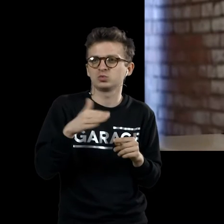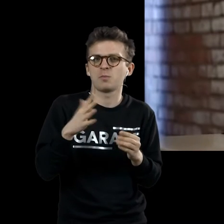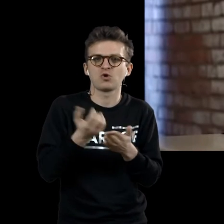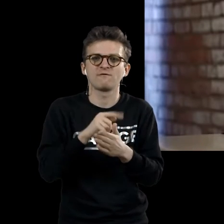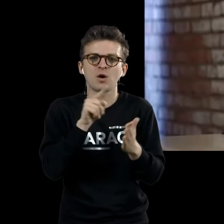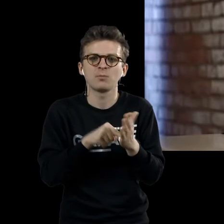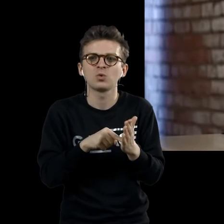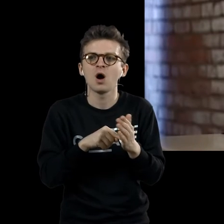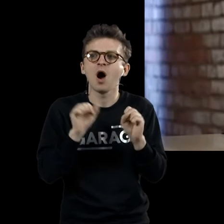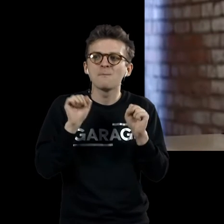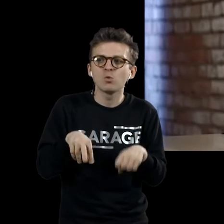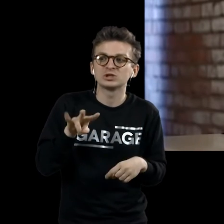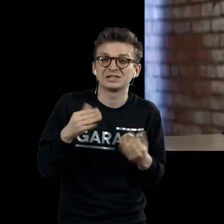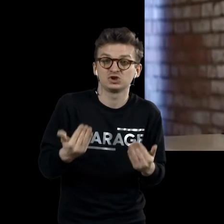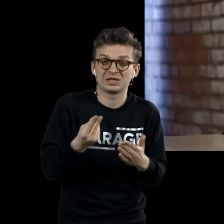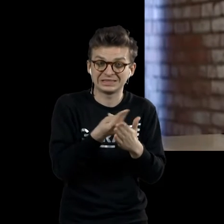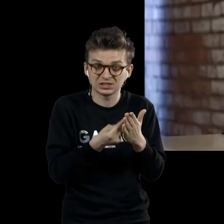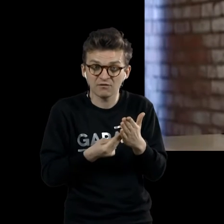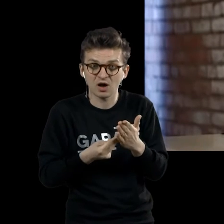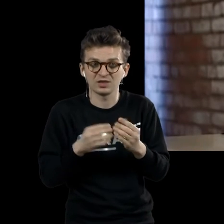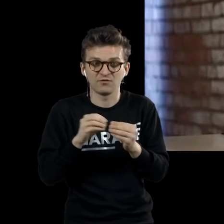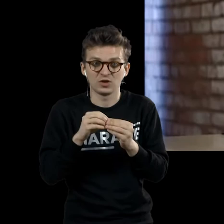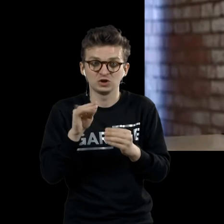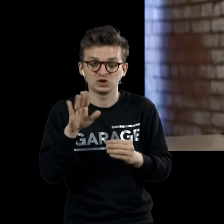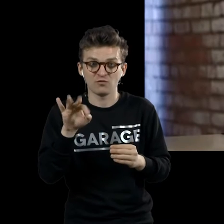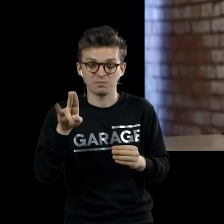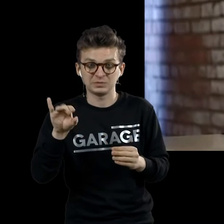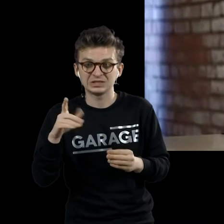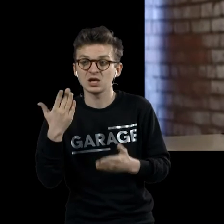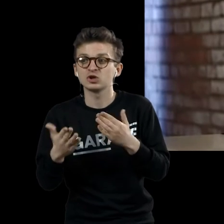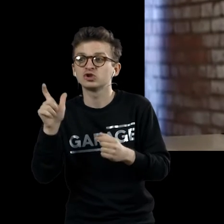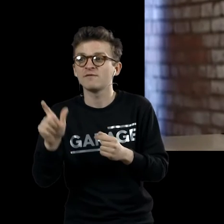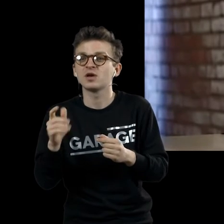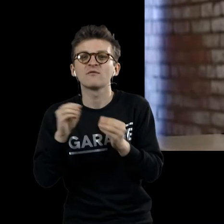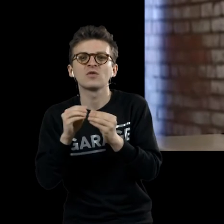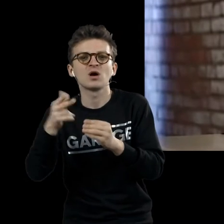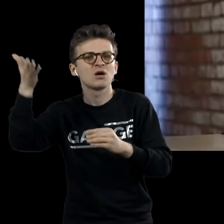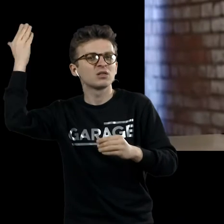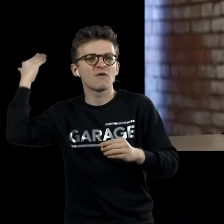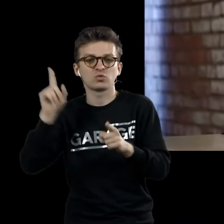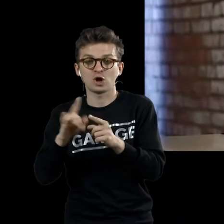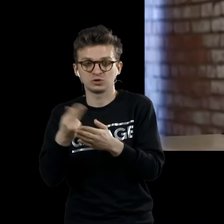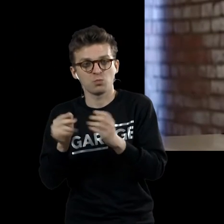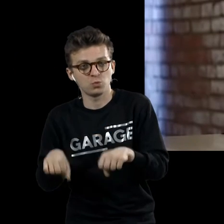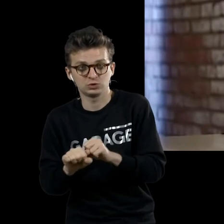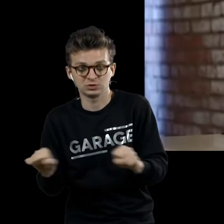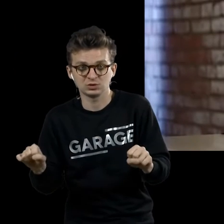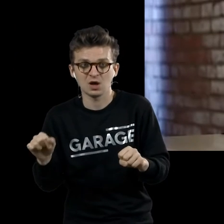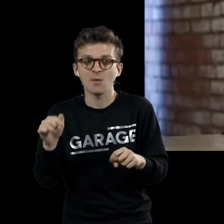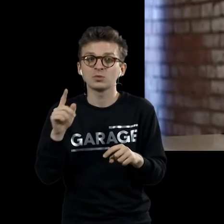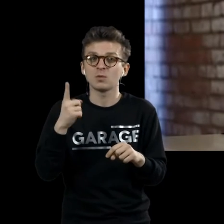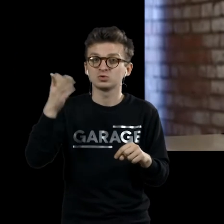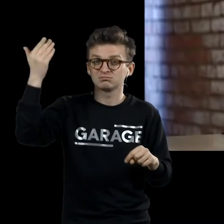а можно ли заниматься сегодня живописью, или человек, который сегодня занимается живописью наподобие старых мастеров, является